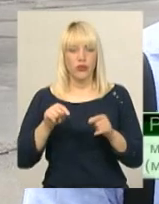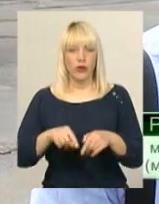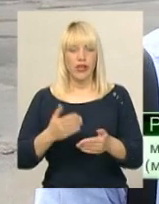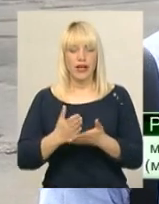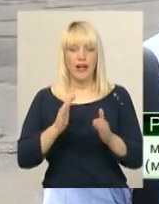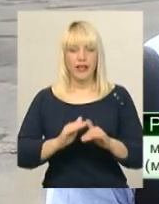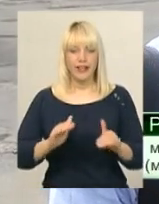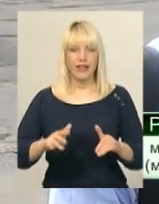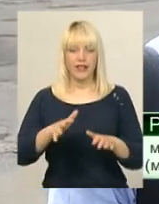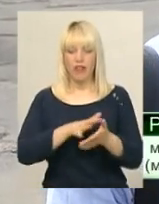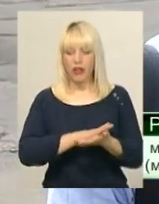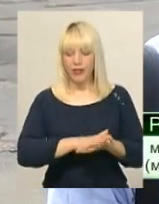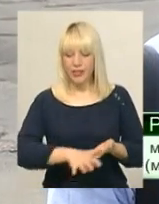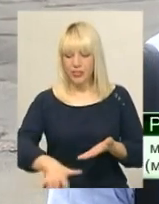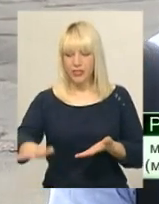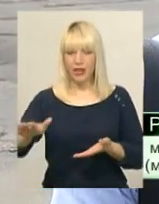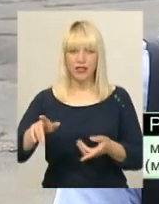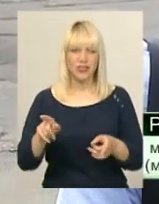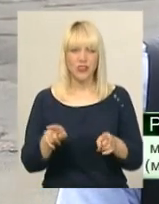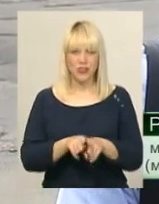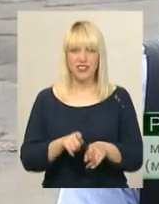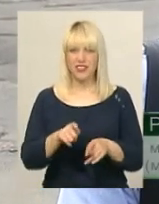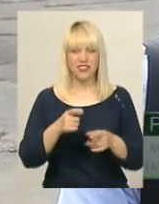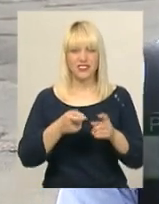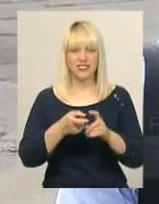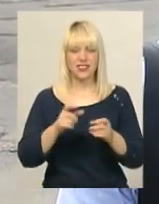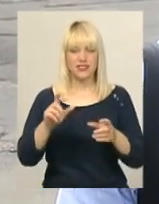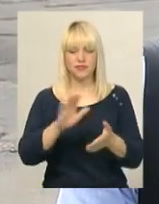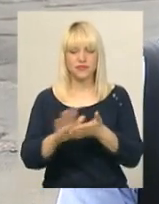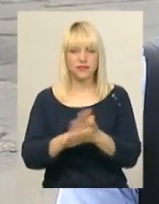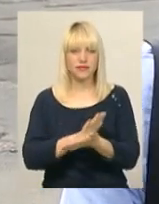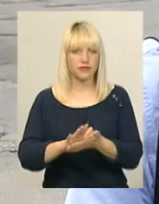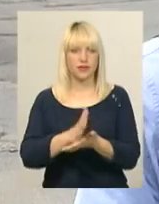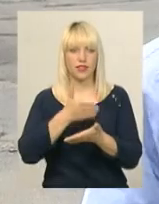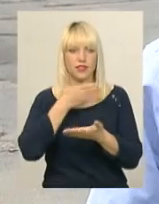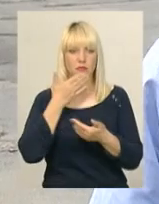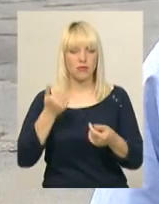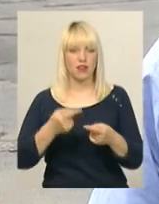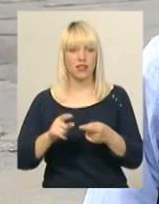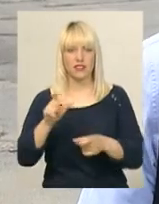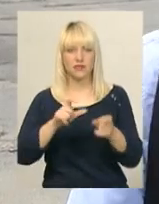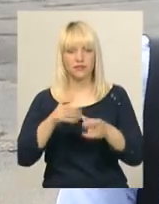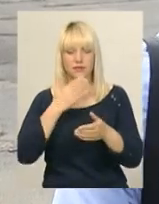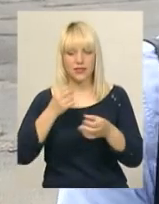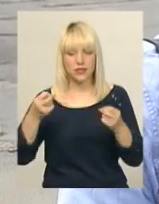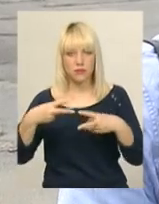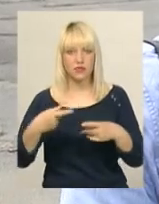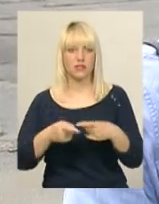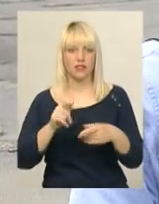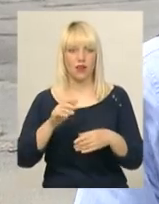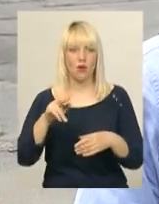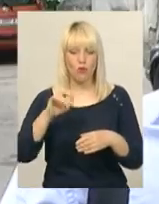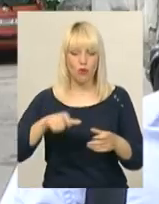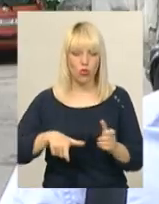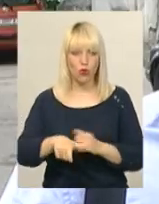діти, воно все тече, воно, ну, дезінфекції ніякої немає, це все тече по дорозі, наші діти